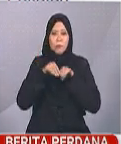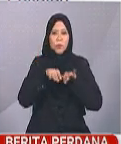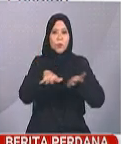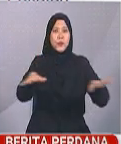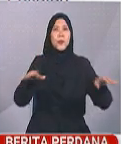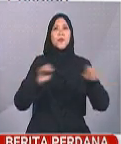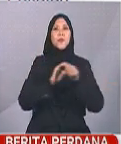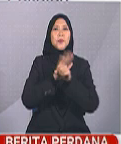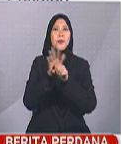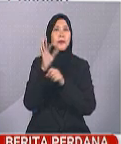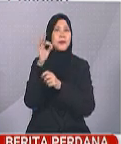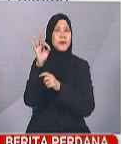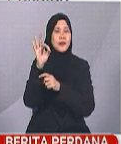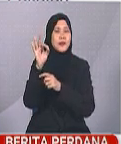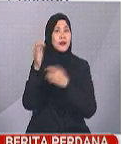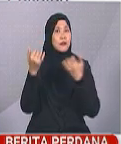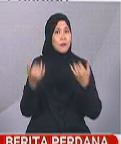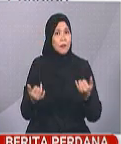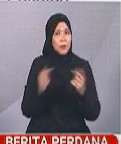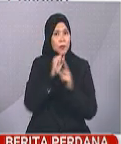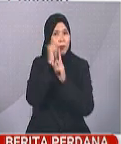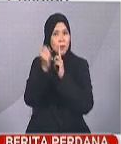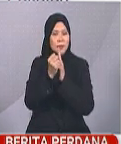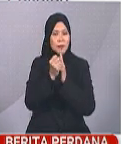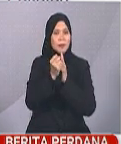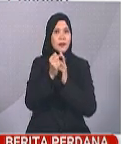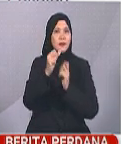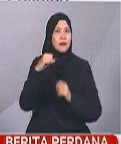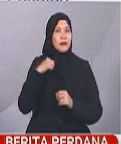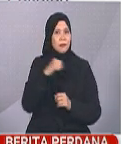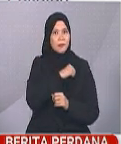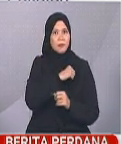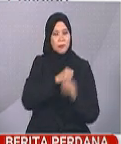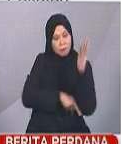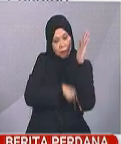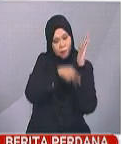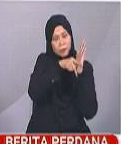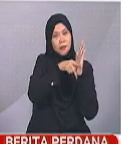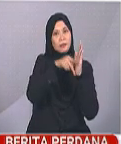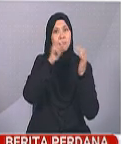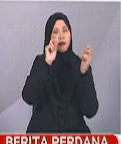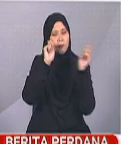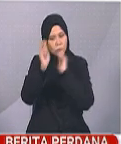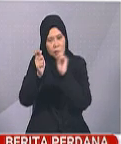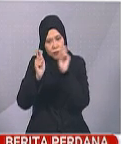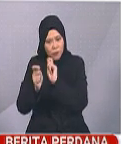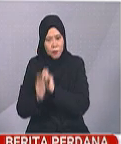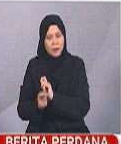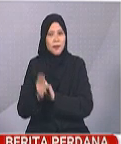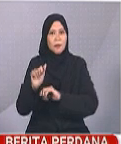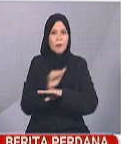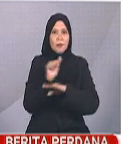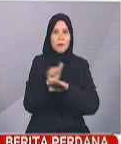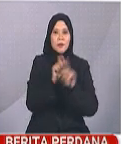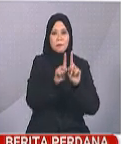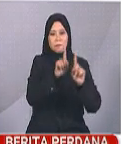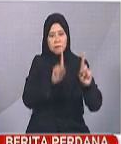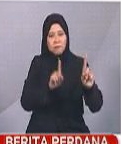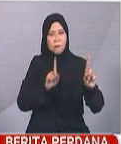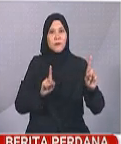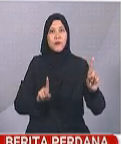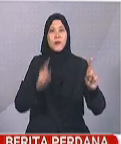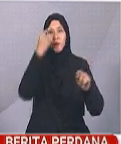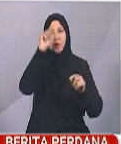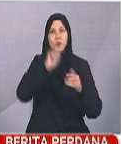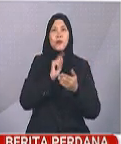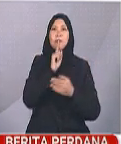wabak COVID-19. Susunan kedudukan ahli-ahli Parlimen di dalam Dewan Rakyat juga akan diubah suai untuk mengamalkan penjarakan sosial bagi